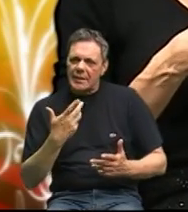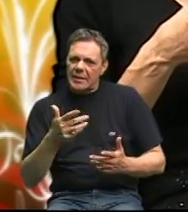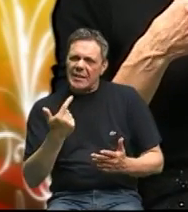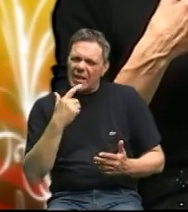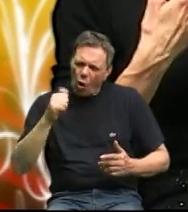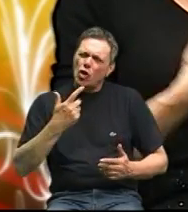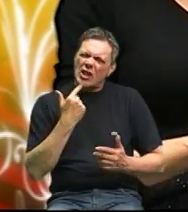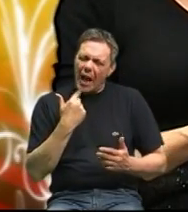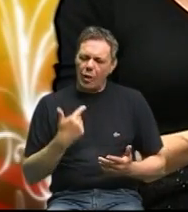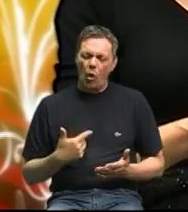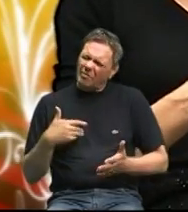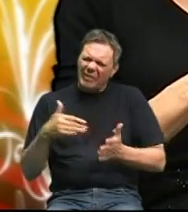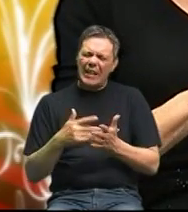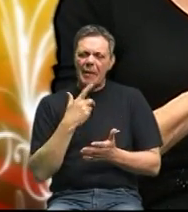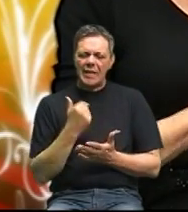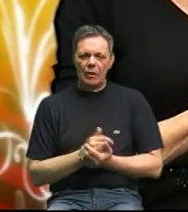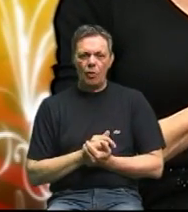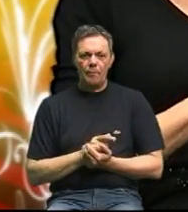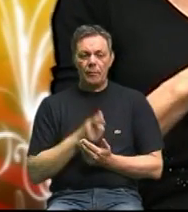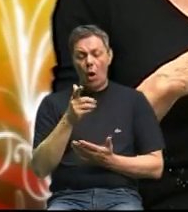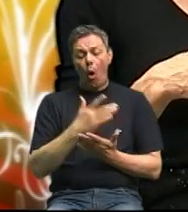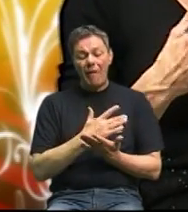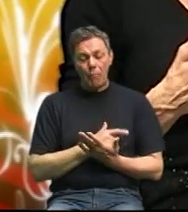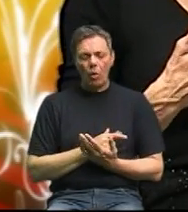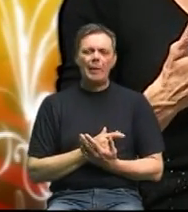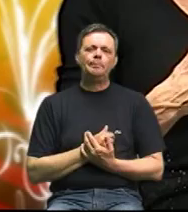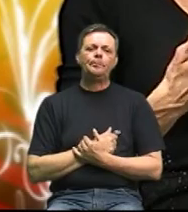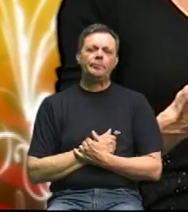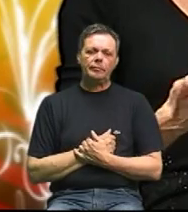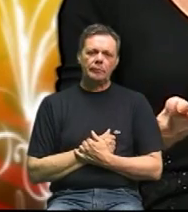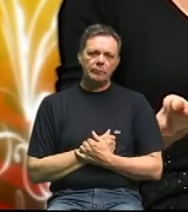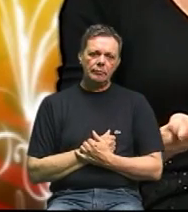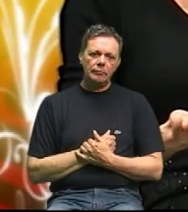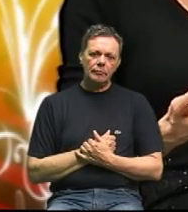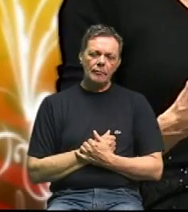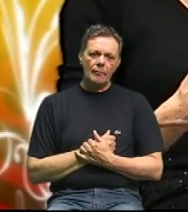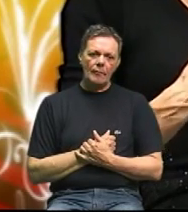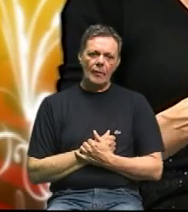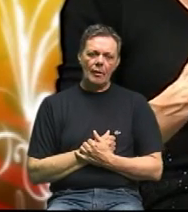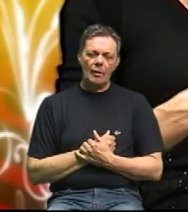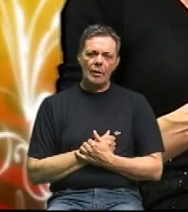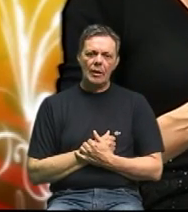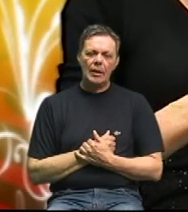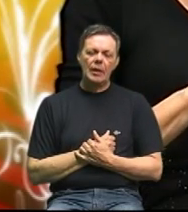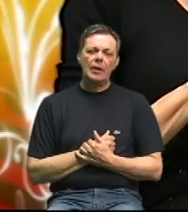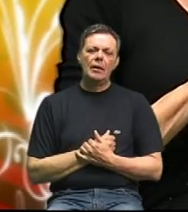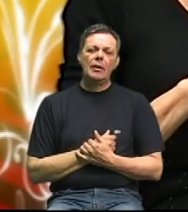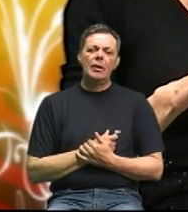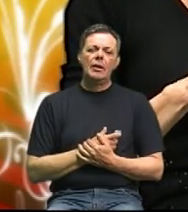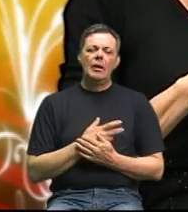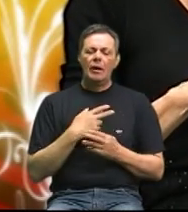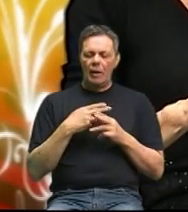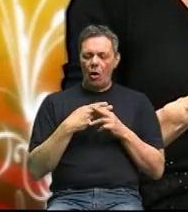i ovaj ovaj program zašto uvijek kažem o njemu u ovom programe si